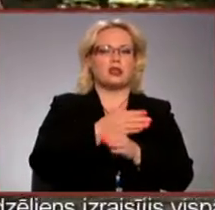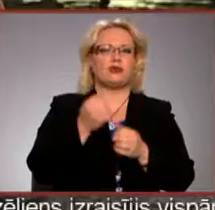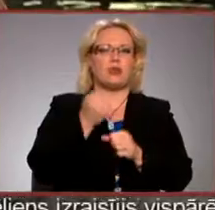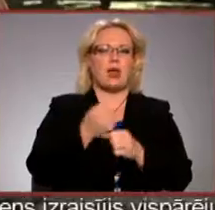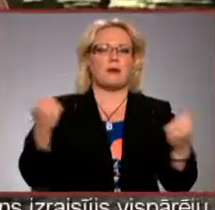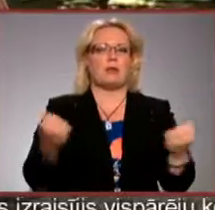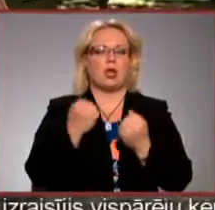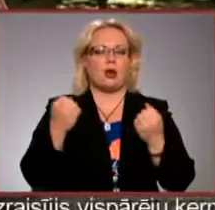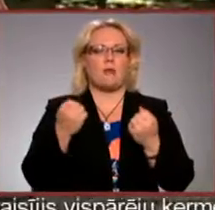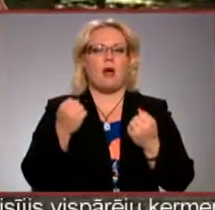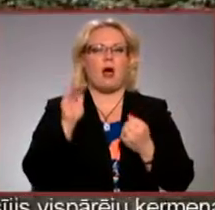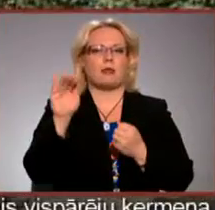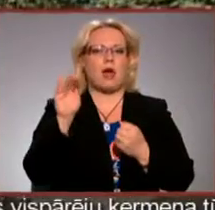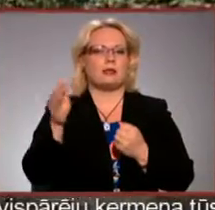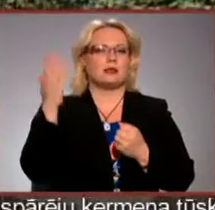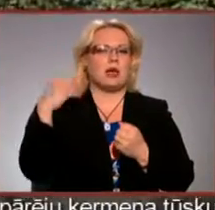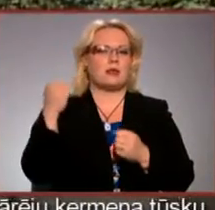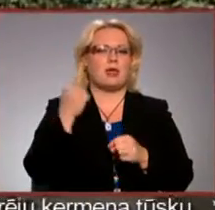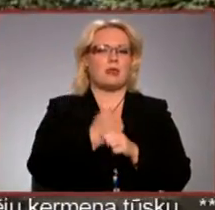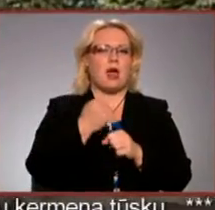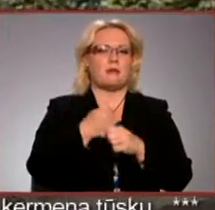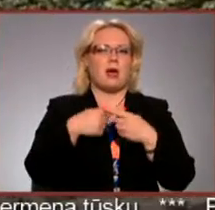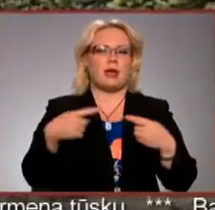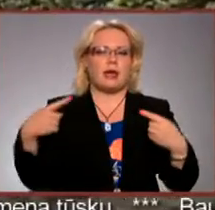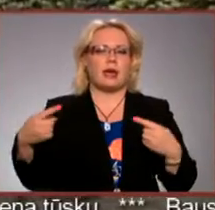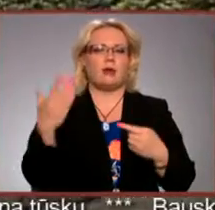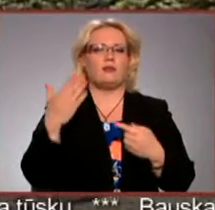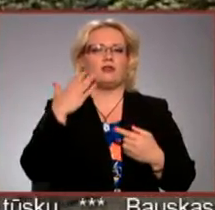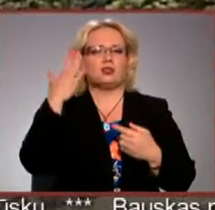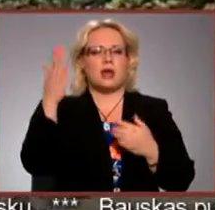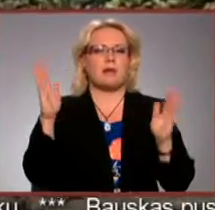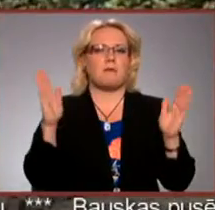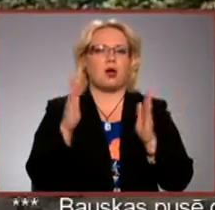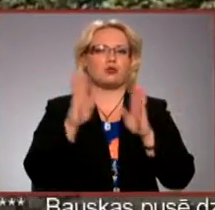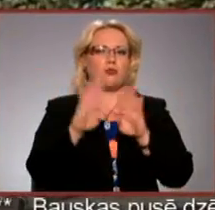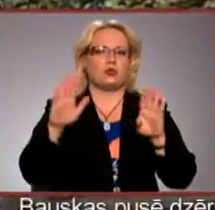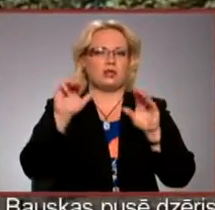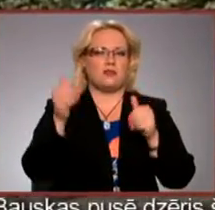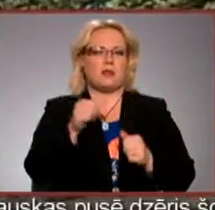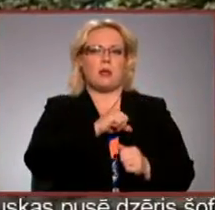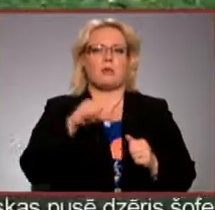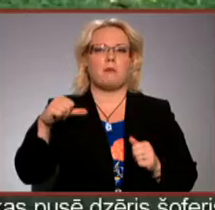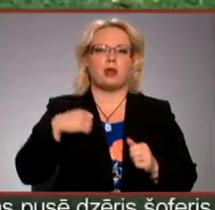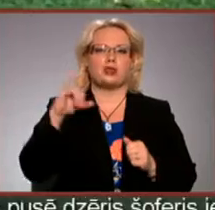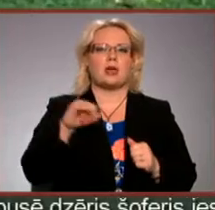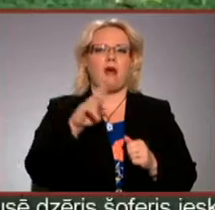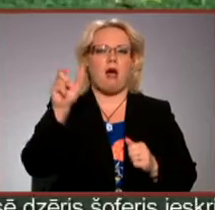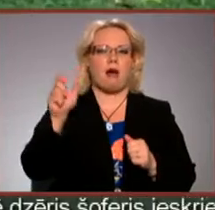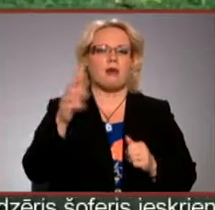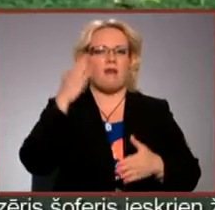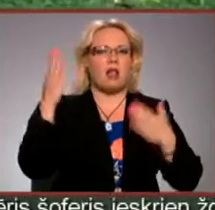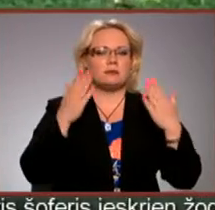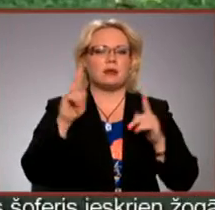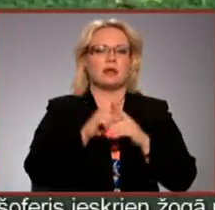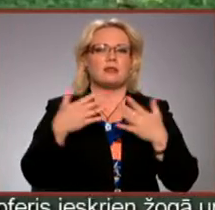atgādinas senie darbrīki, no kuriem tagadējais saimnieks cer izveidot nelielu muzeju. Bet jāņa paša lielais vaļas prieksts ir dažādi